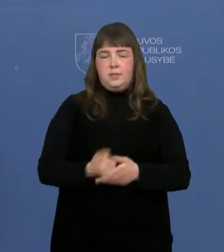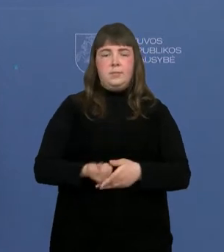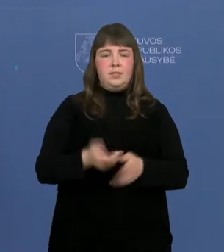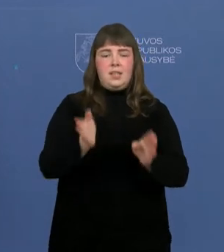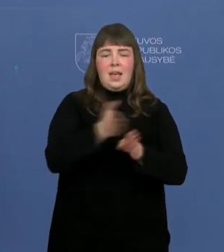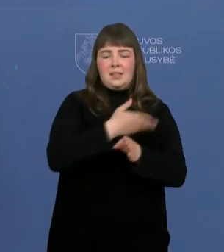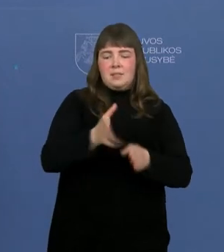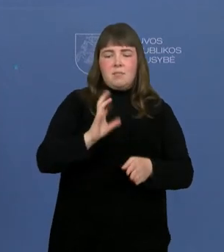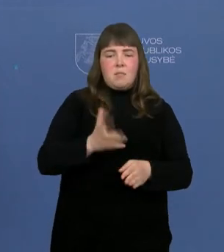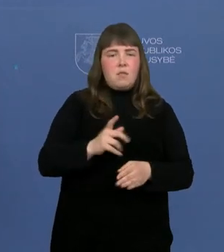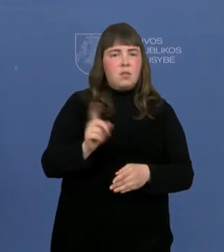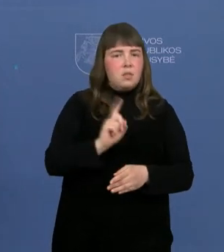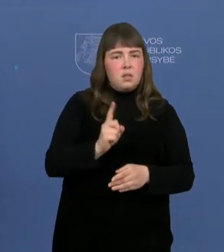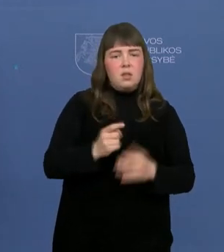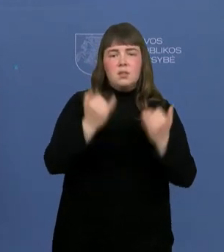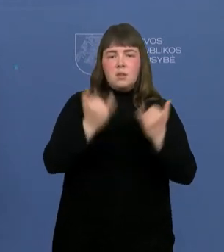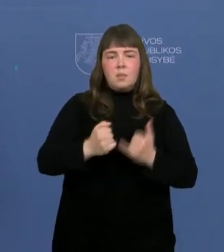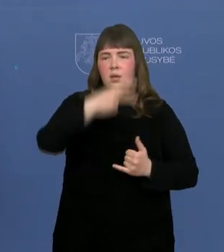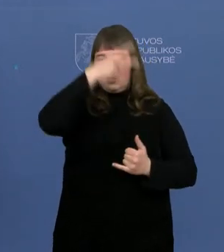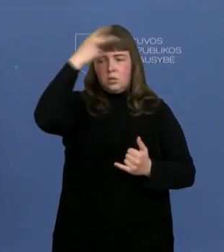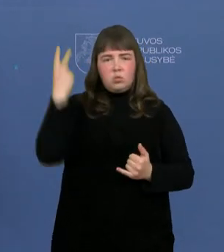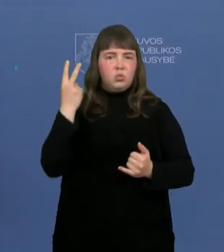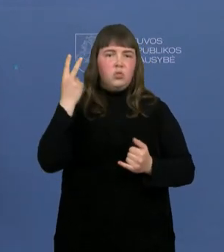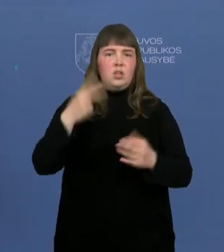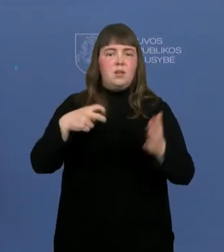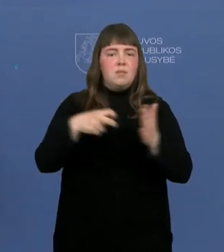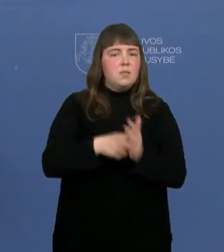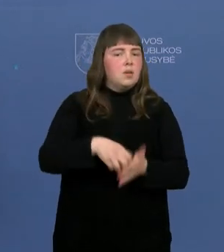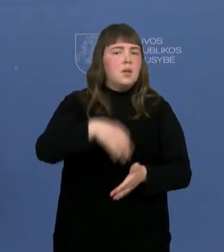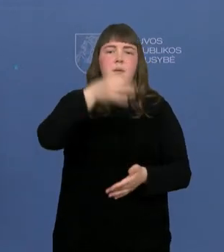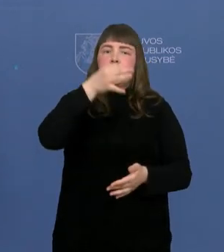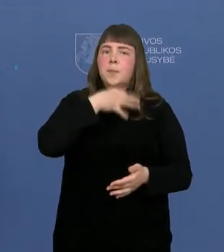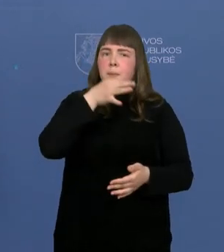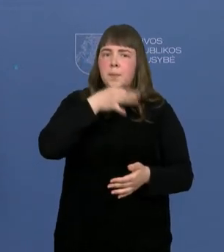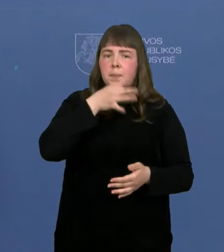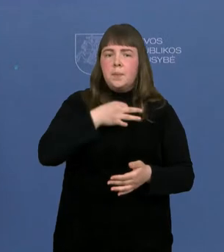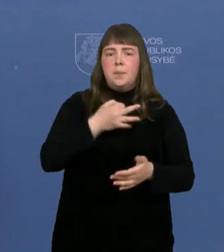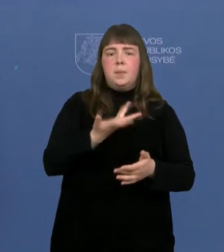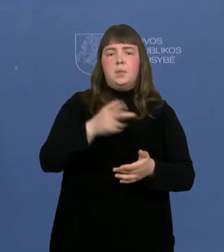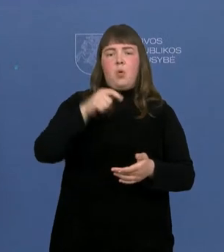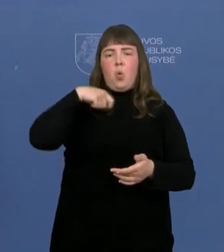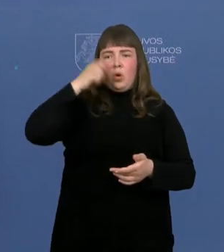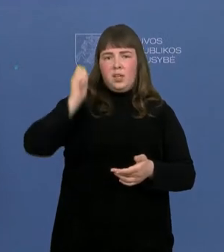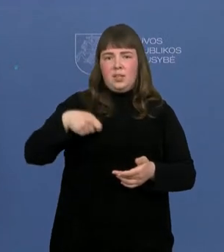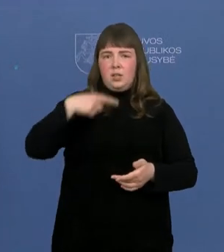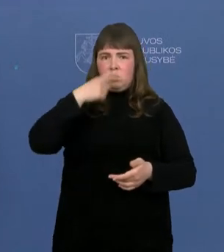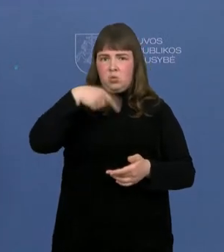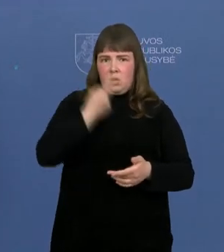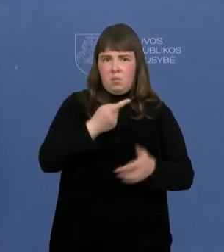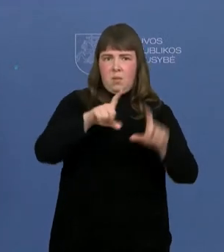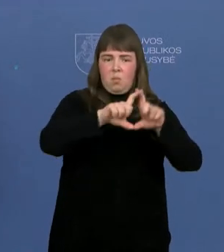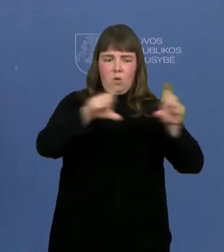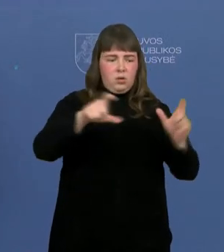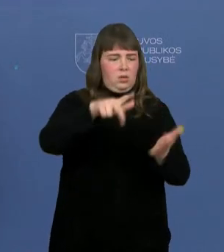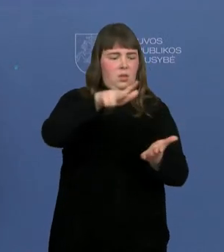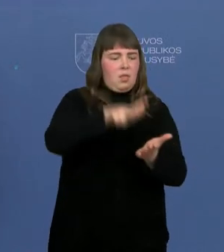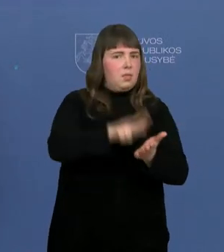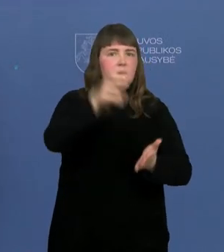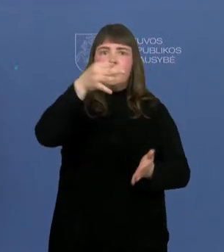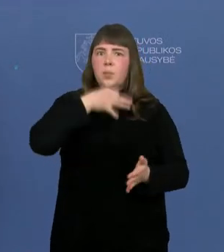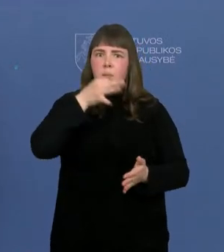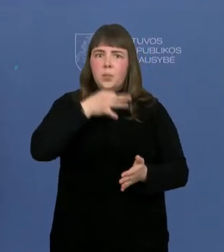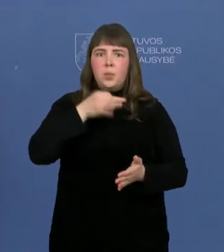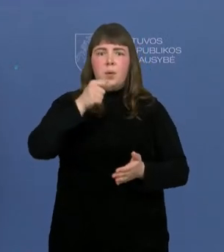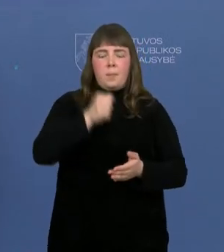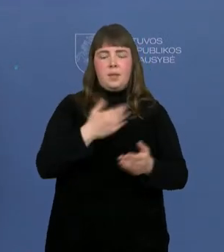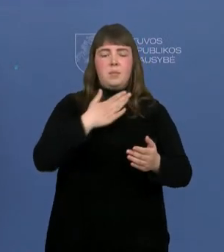Kol kas Lietuvoje nėra registruota ir licencijuota nei viena privati ukrainiečių kalba mokykla, bet jos jungiasi prie